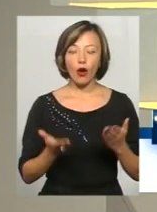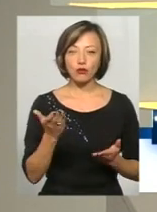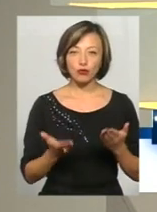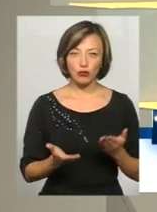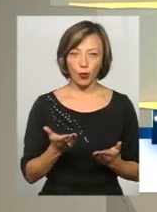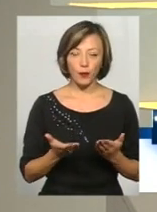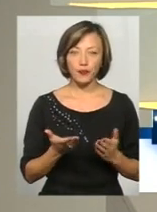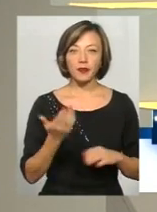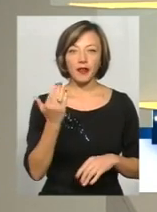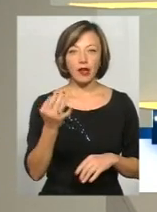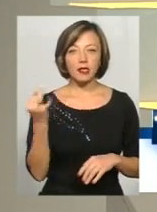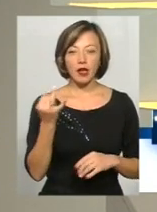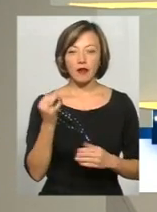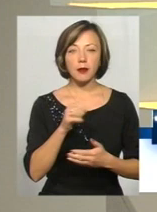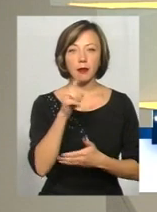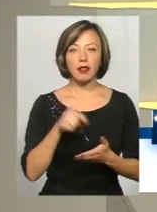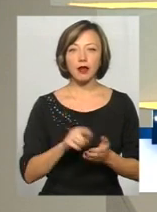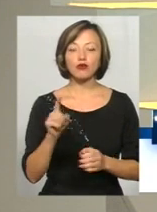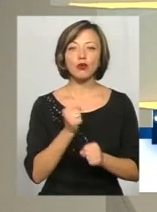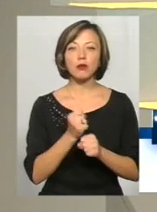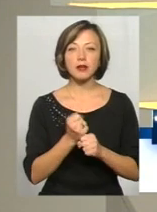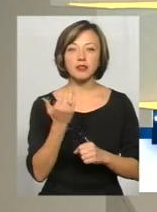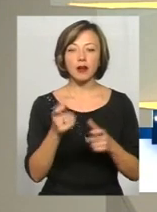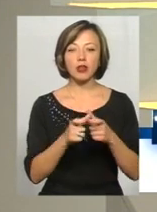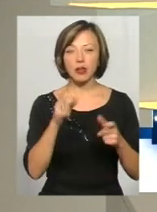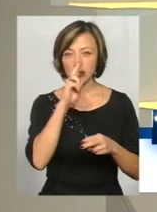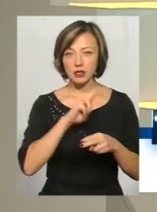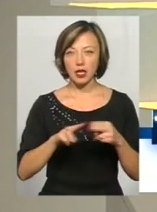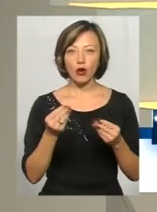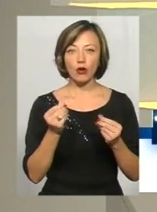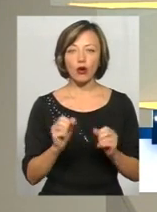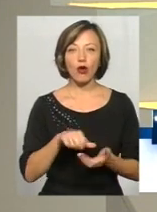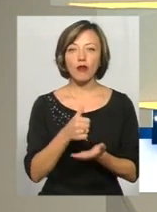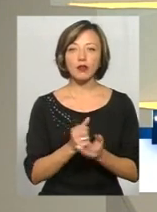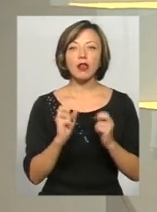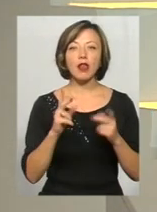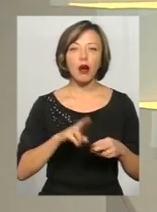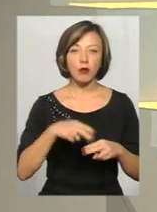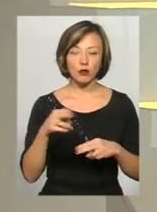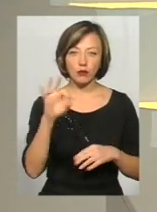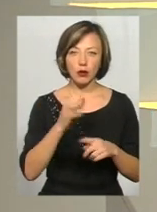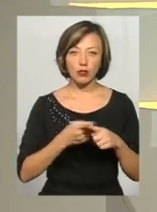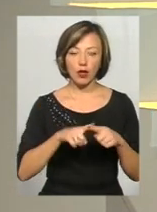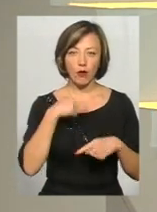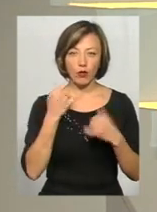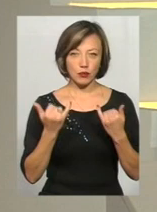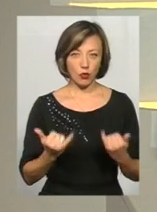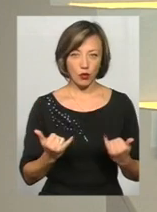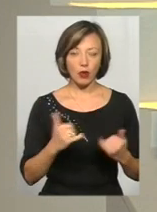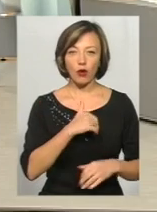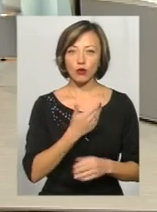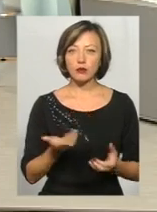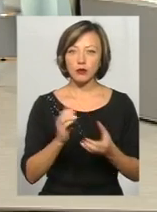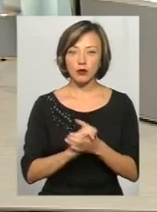вас цікавить питання, що робити, якщо з вашої картки зникли гроші, а головне, як їх повернути, про це ми говоримо сьогодні. І я хочу